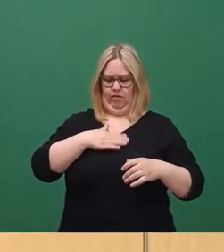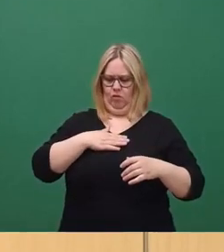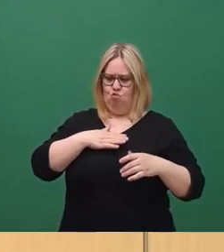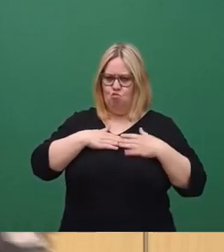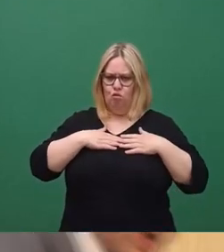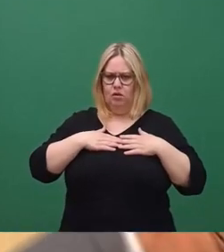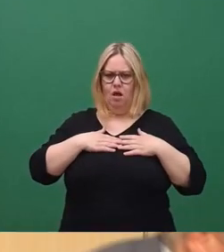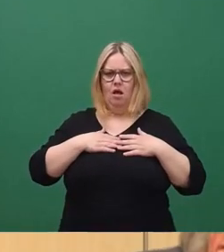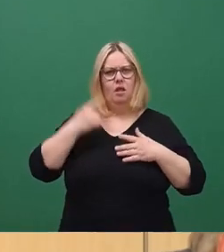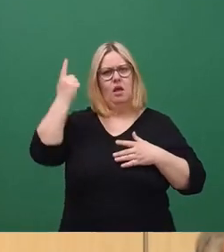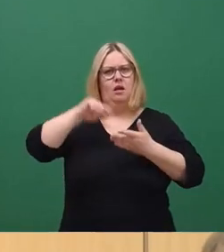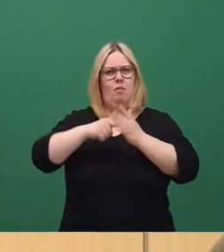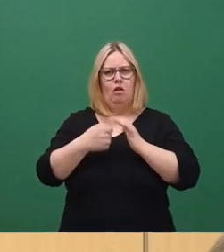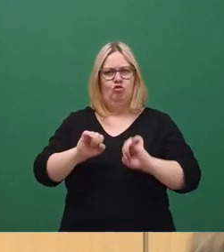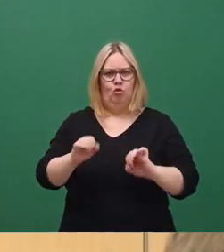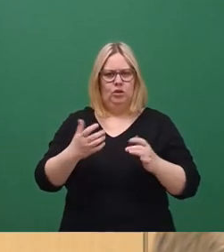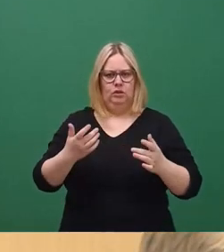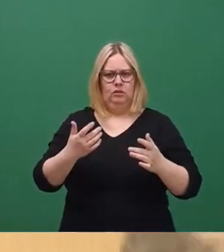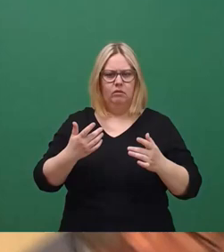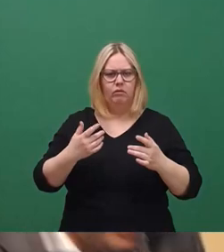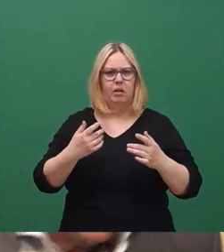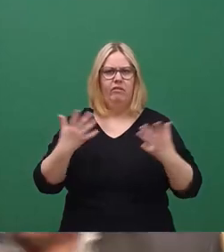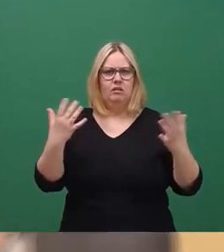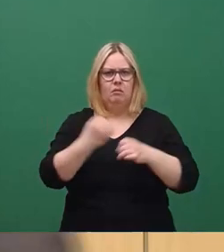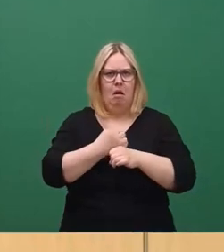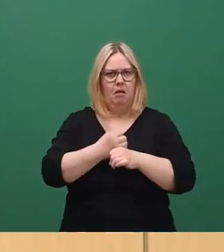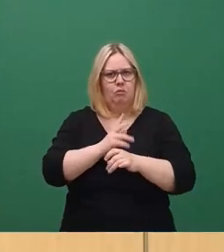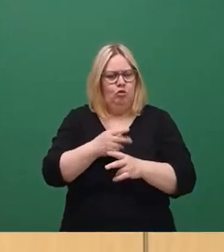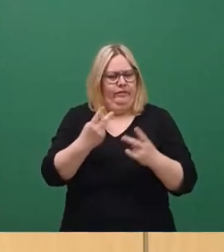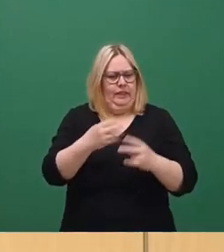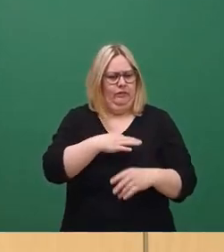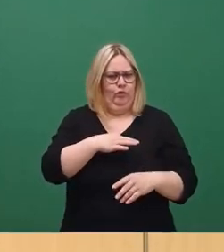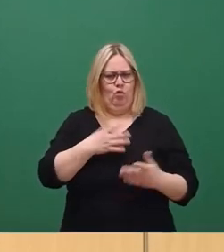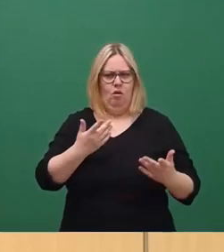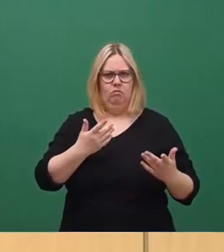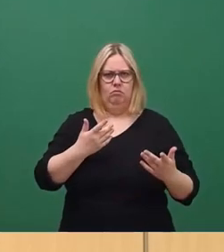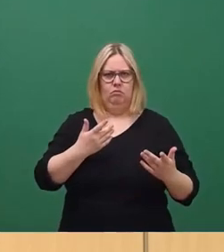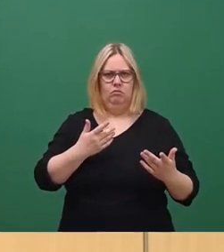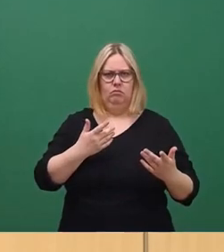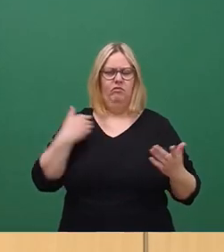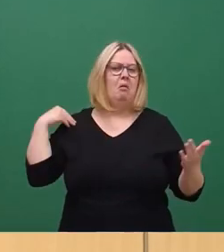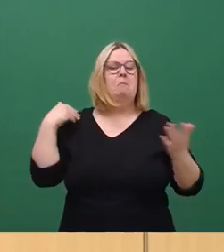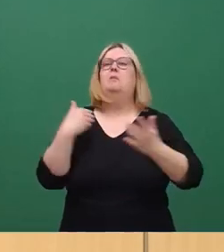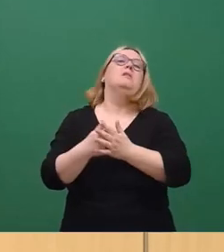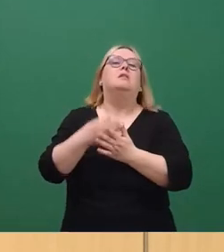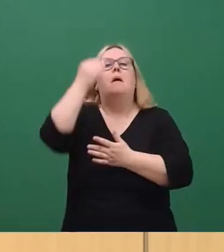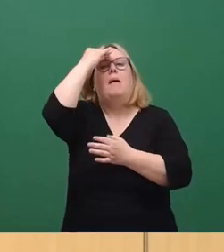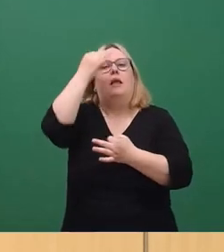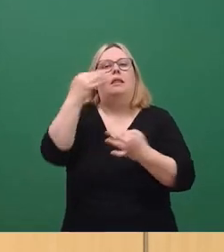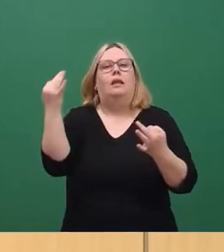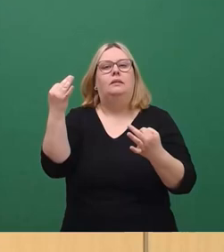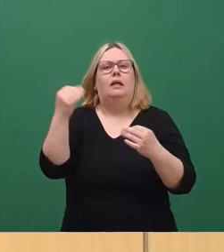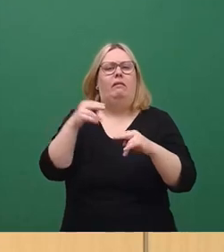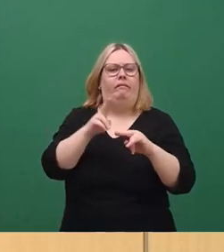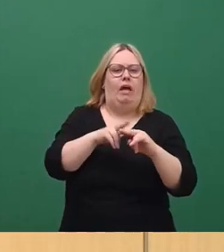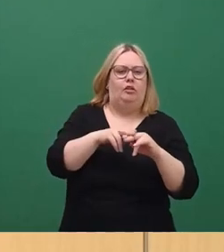Denkmalschutzbehörde treibt. Das würde ich sehr, sehr gerne wissen. Denn bisher habe ich die nicht wahrgenommen. In dem Werkstattverfahren nicht.